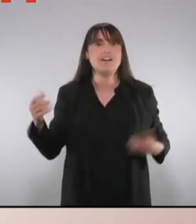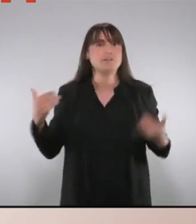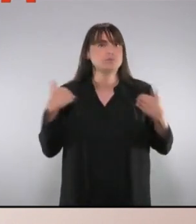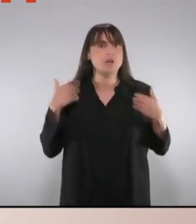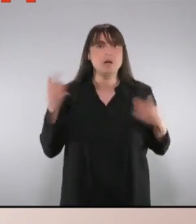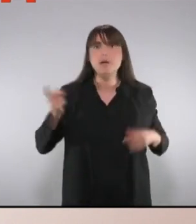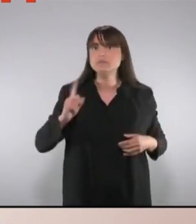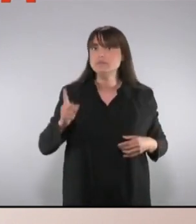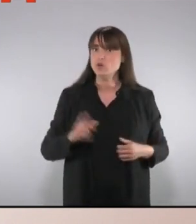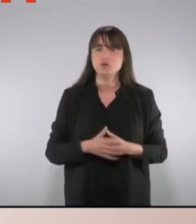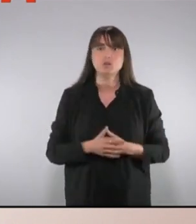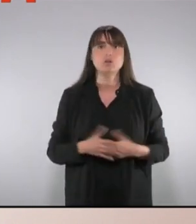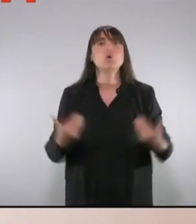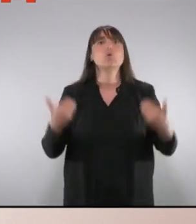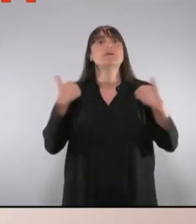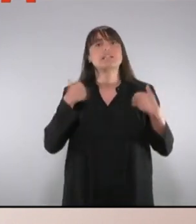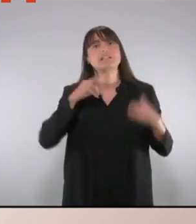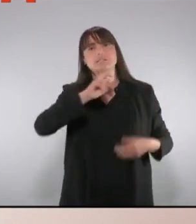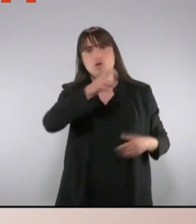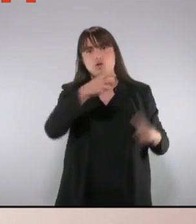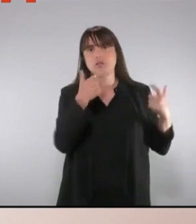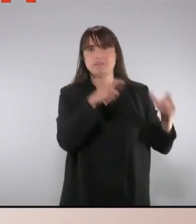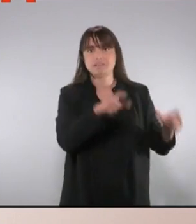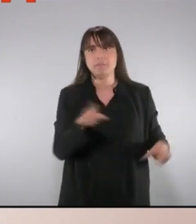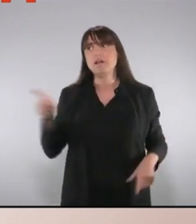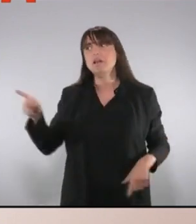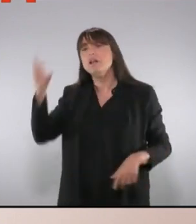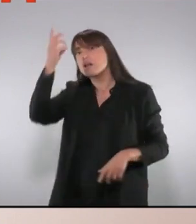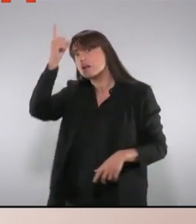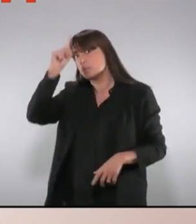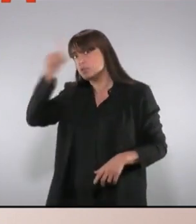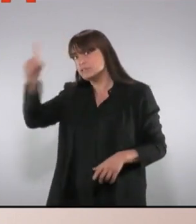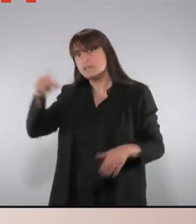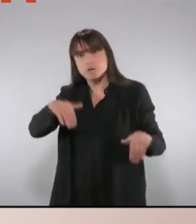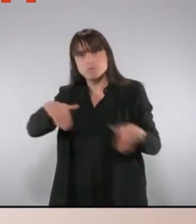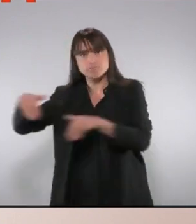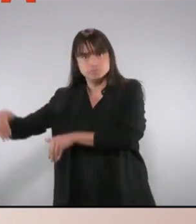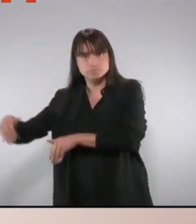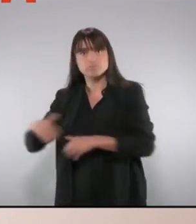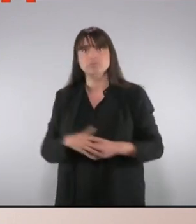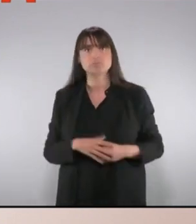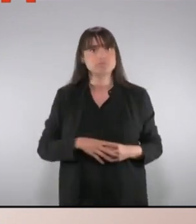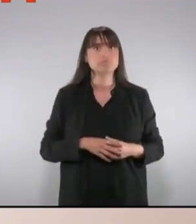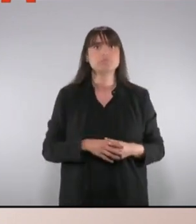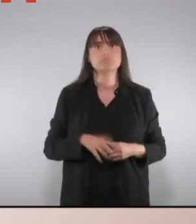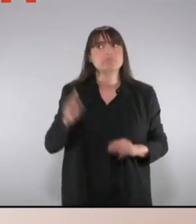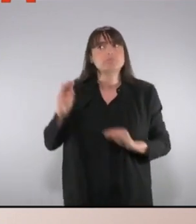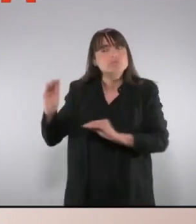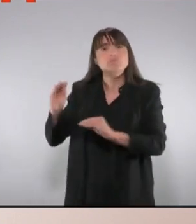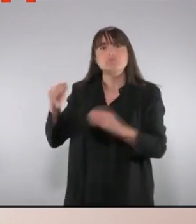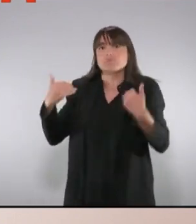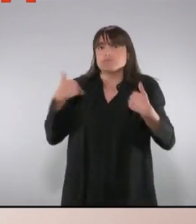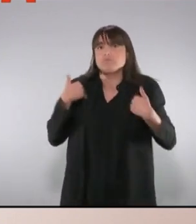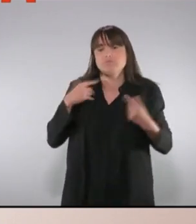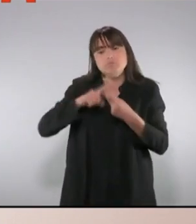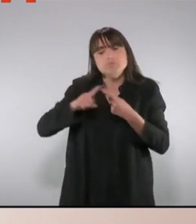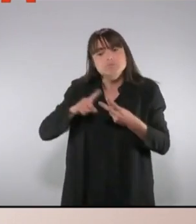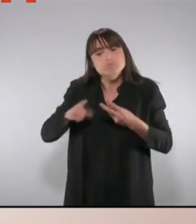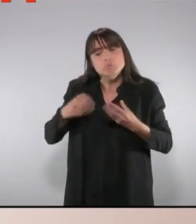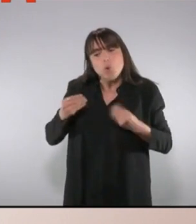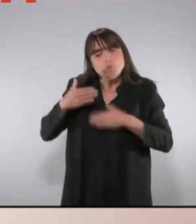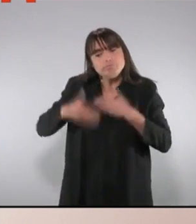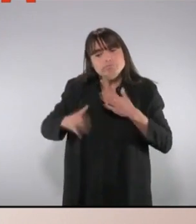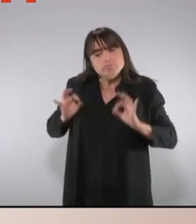social del que són competència d'altres departaments. Per tant, caràcter absolutament subsidiari de les seves actuacions. I